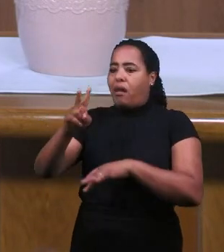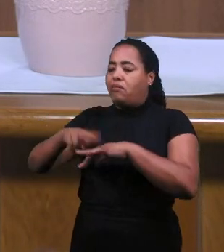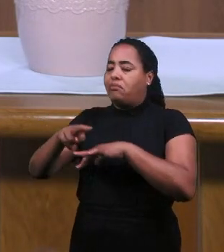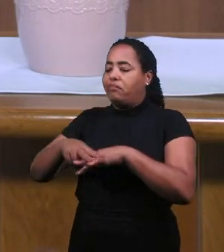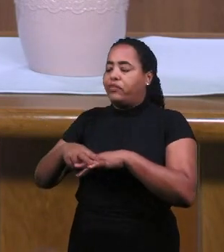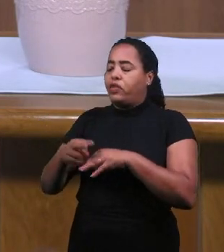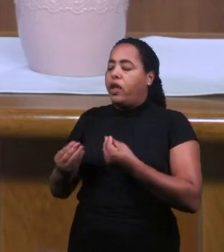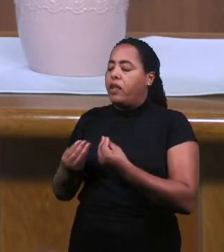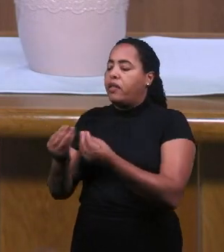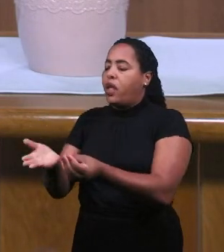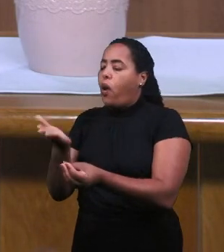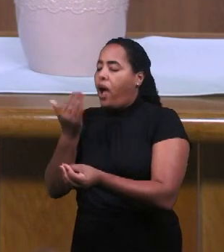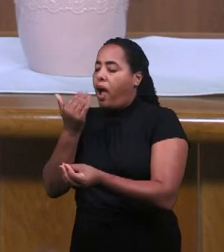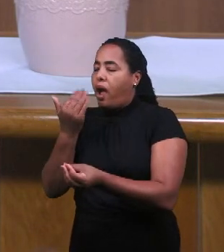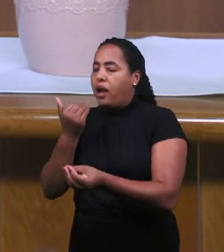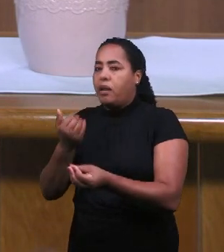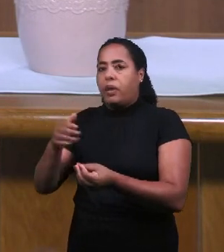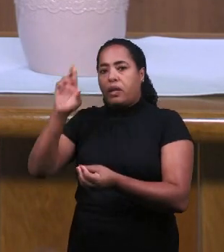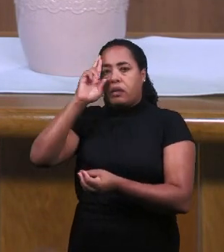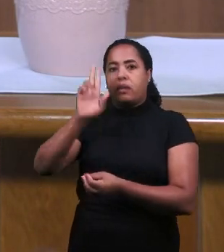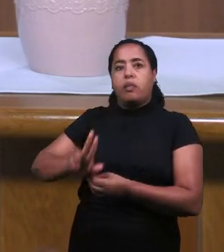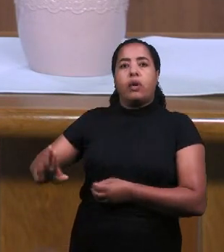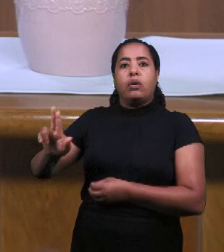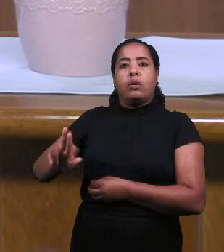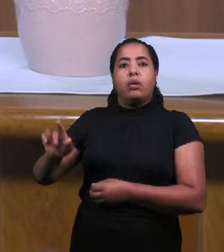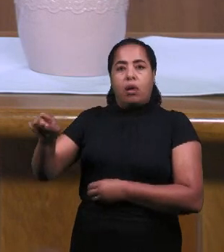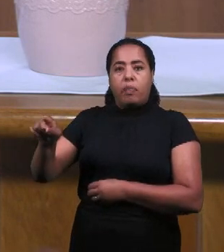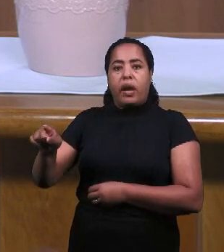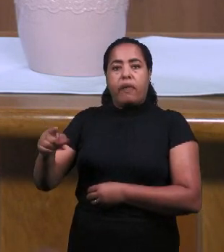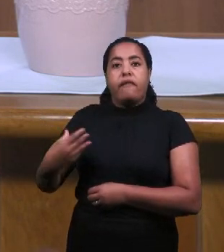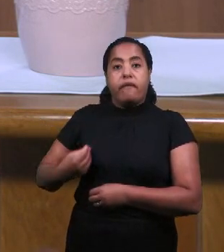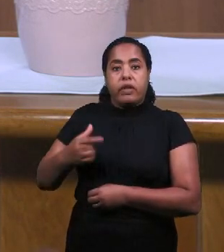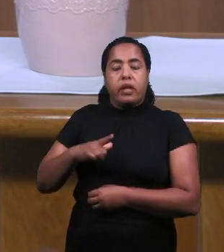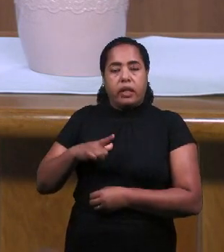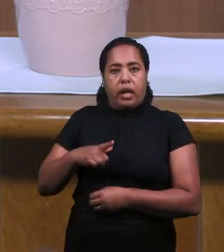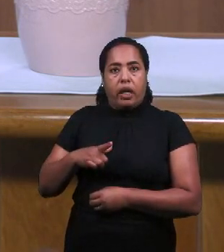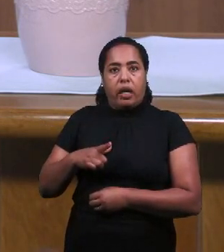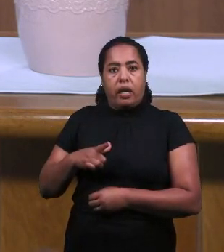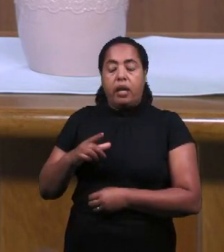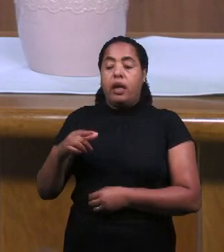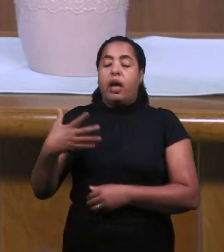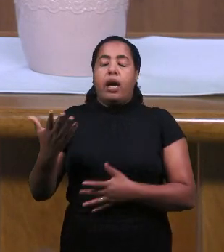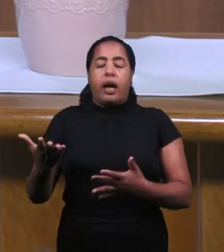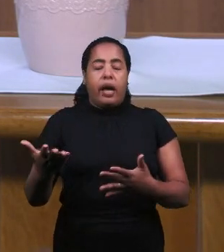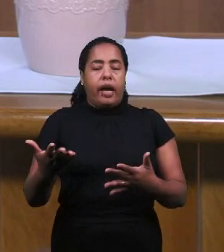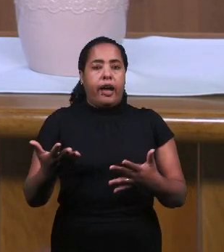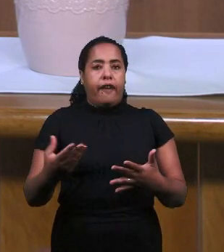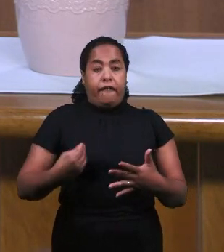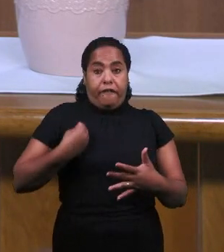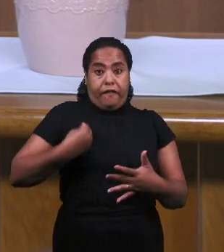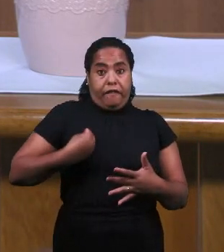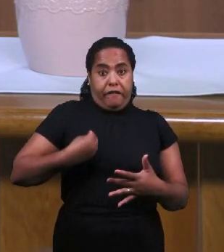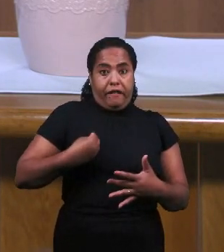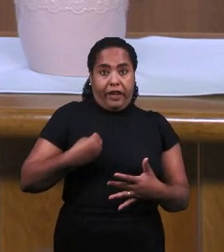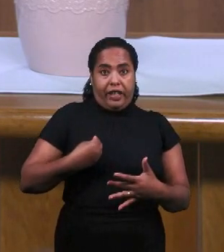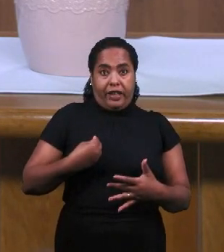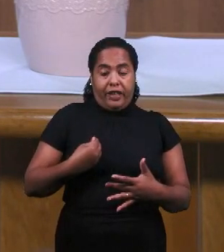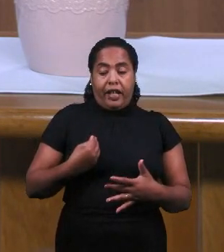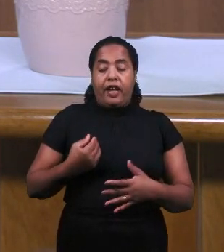делали Вдова в Сарепте Иедомской Заботилась о нем Кормила его